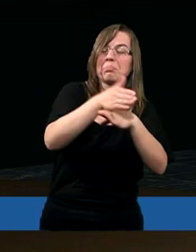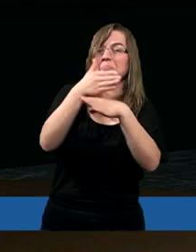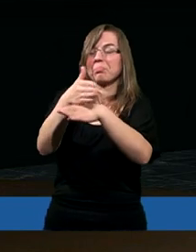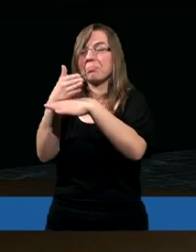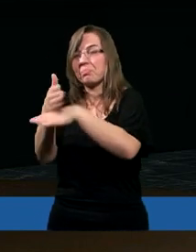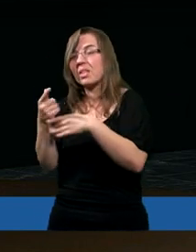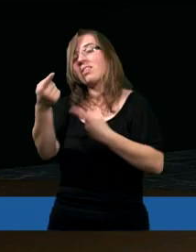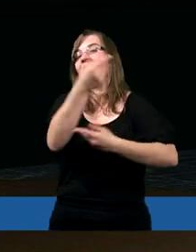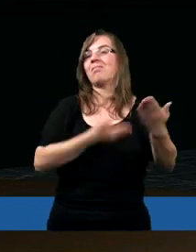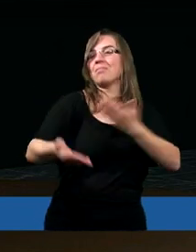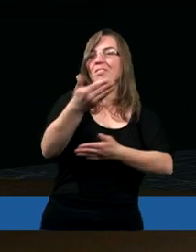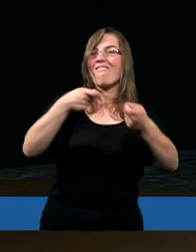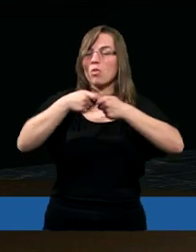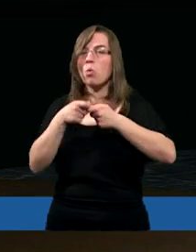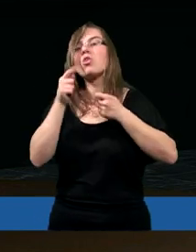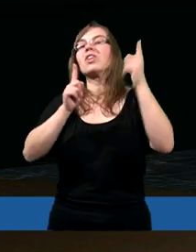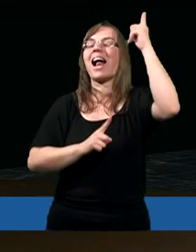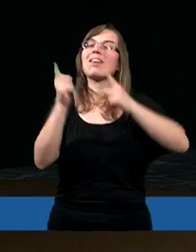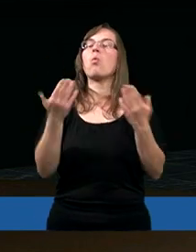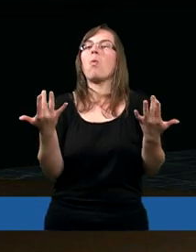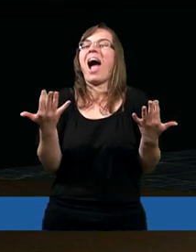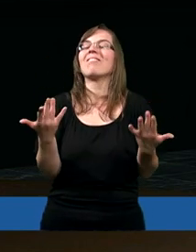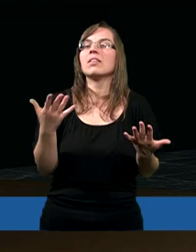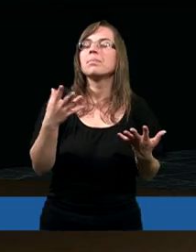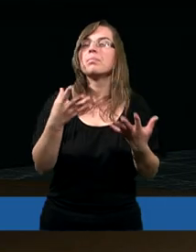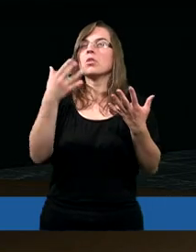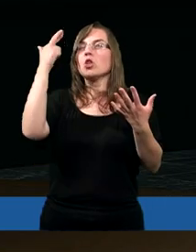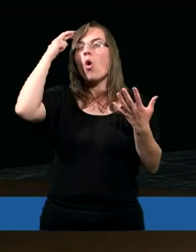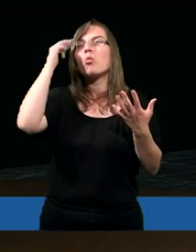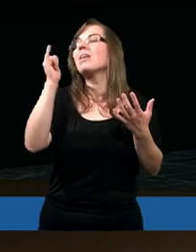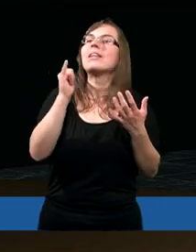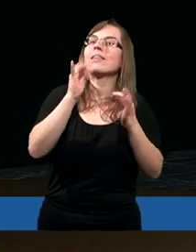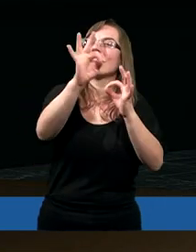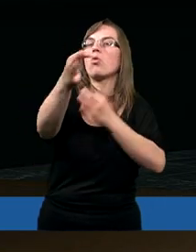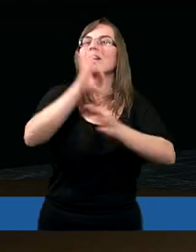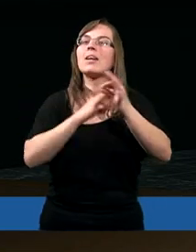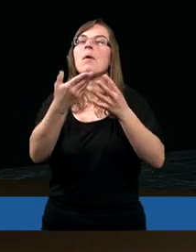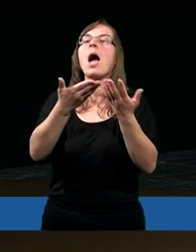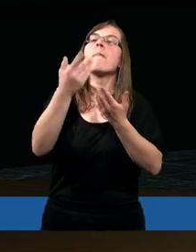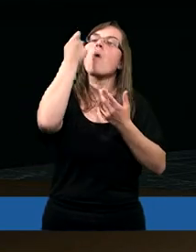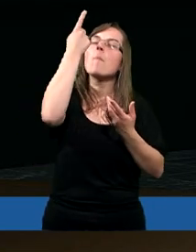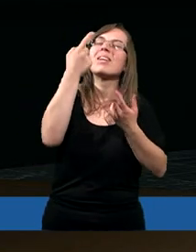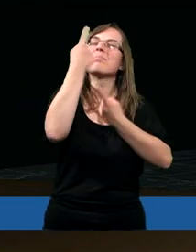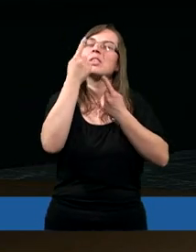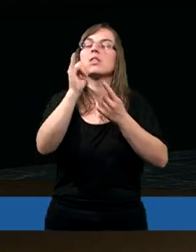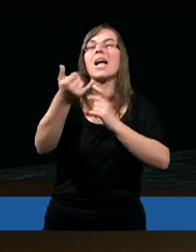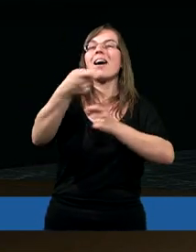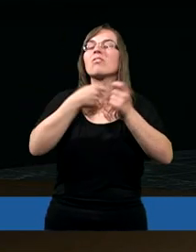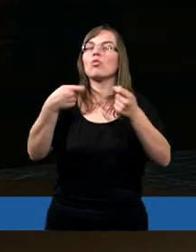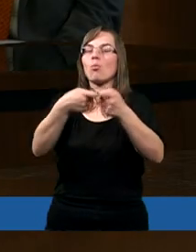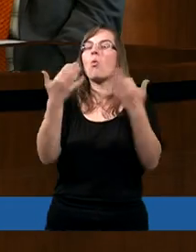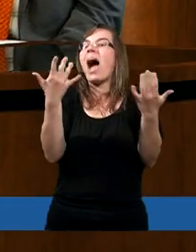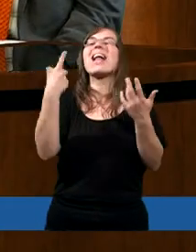dojść do właściwego zrozumienia niż we własnym pokoju i z własnymi